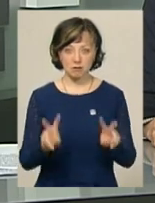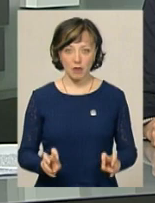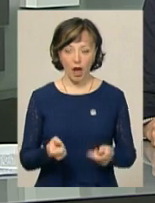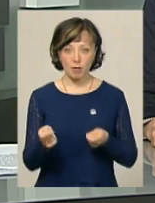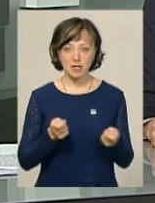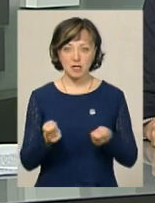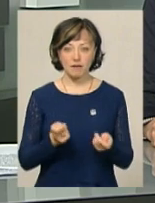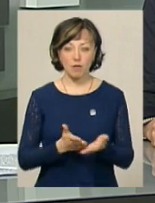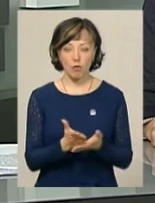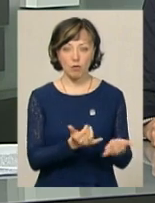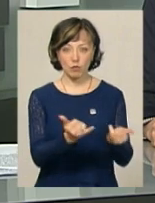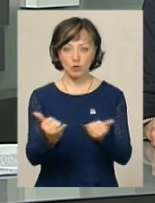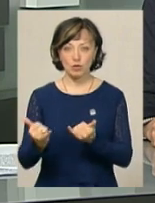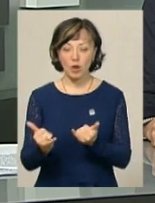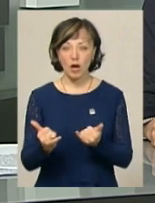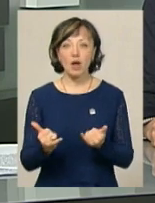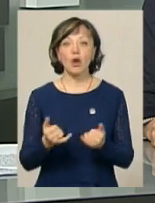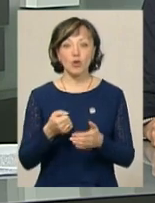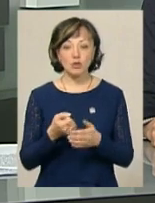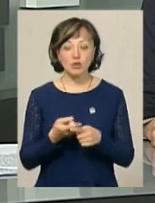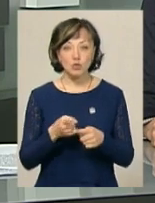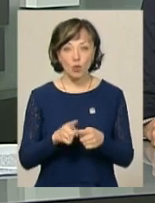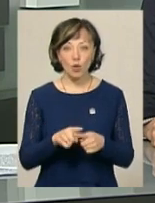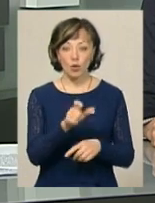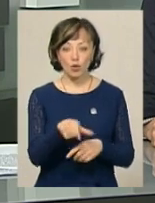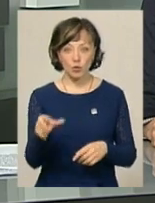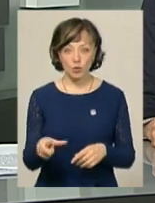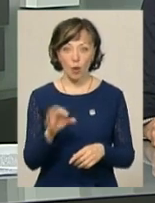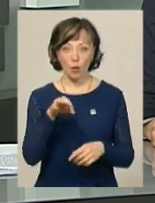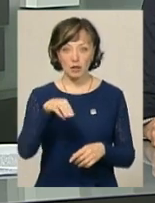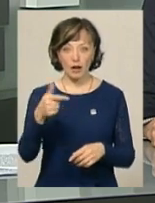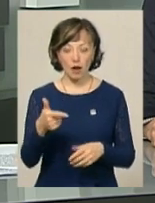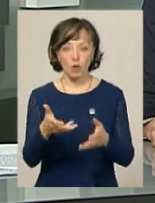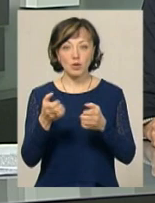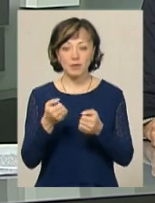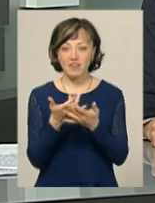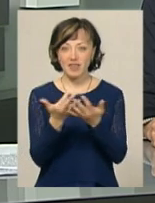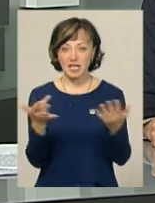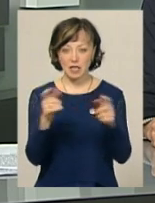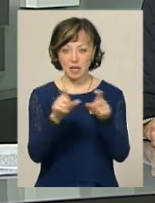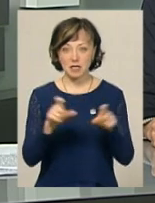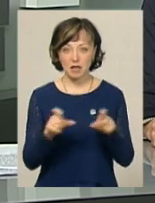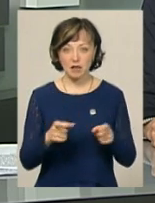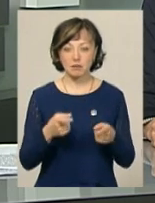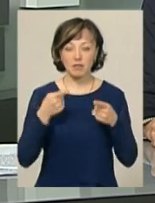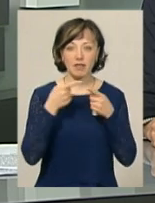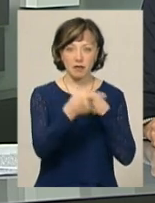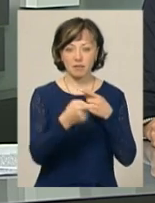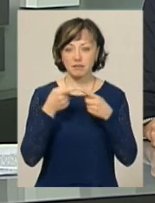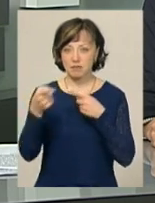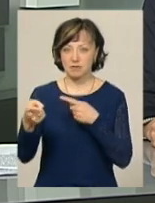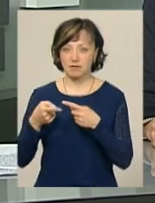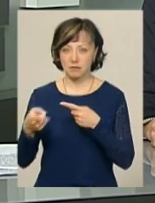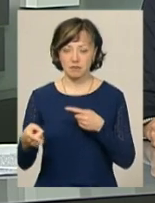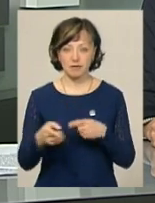адміністративного сервісу, які до цього жителі об'єднаної територіальної громади отримували в різних інстанціях, територіально віддалених